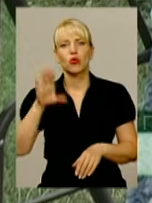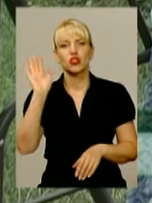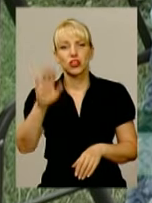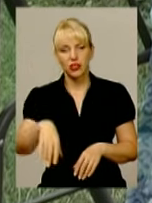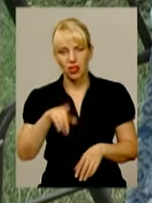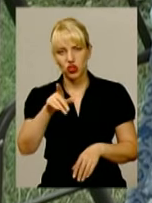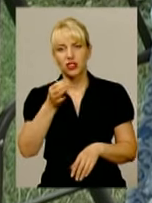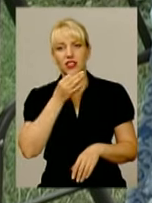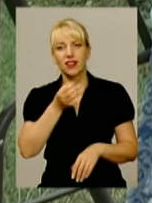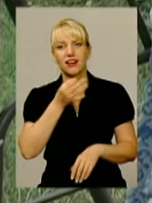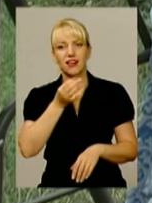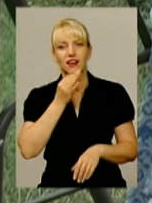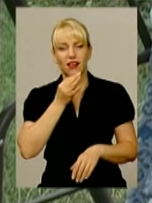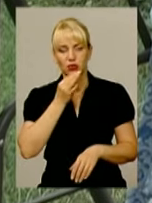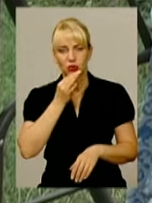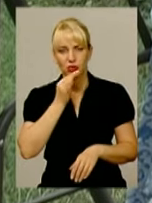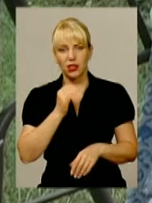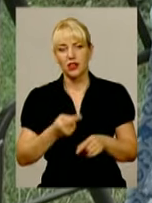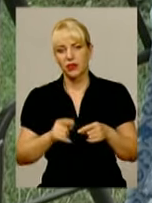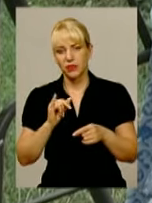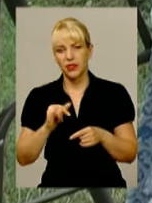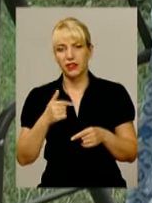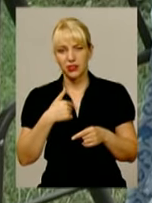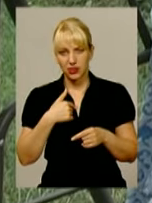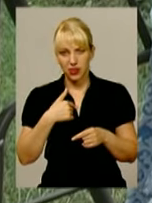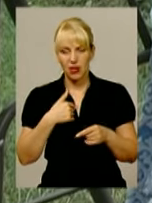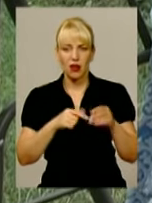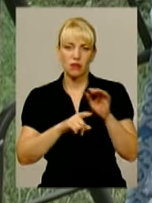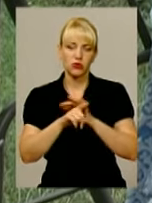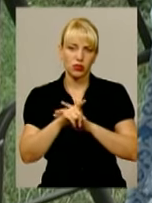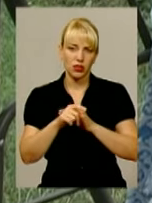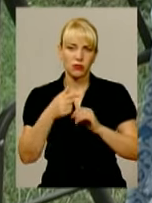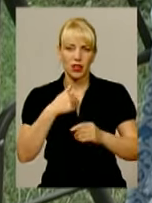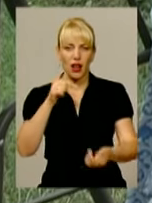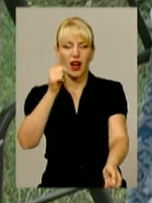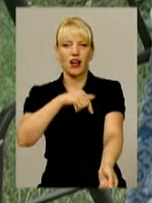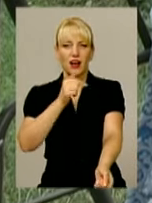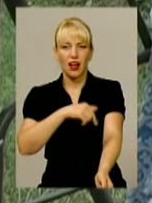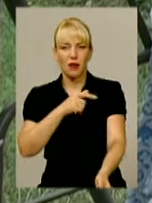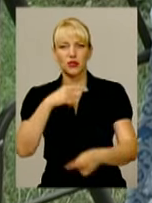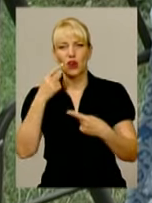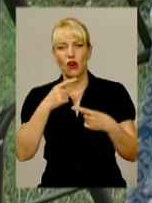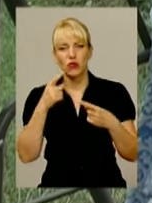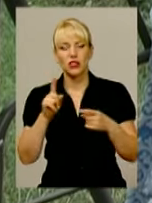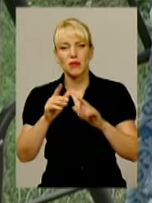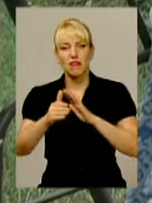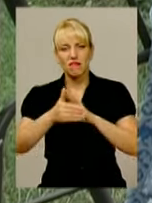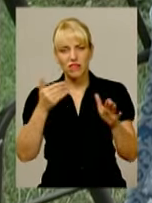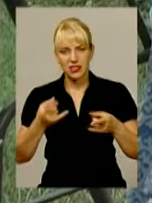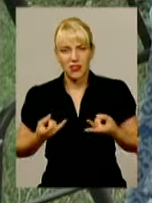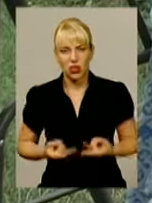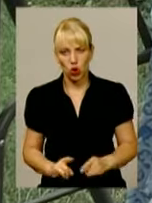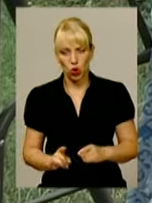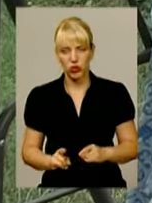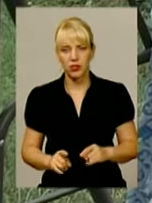тобі ще не пора родити. Я лежала там, мене почали капати, кажуть, щоб визвати роди, бо в мене не було